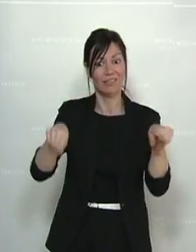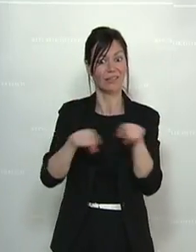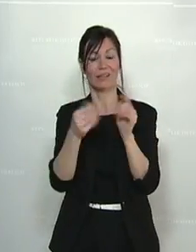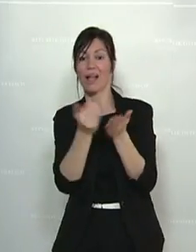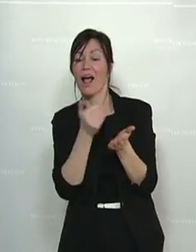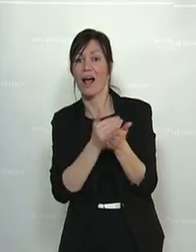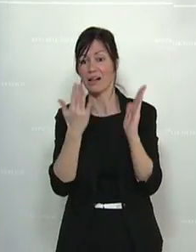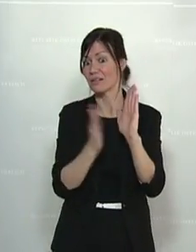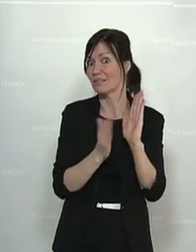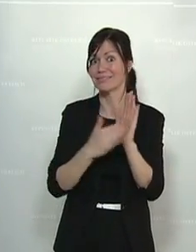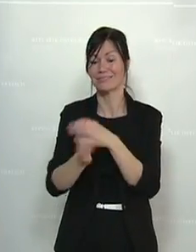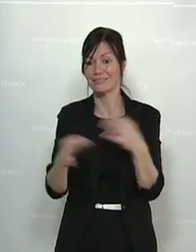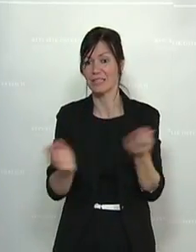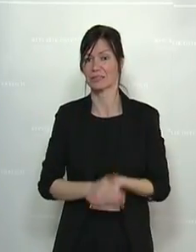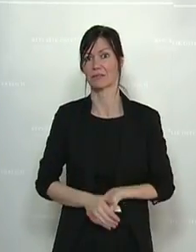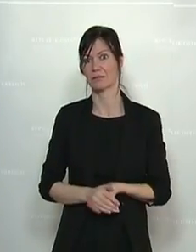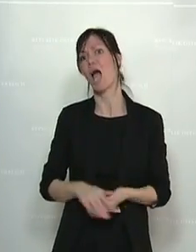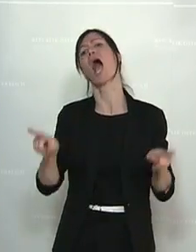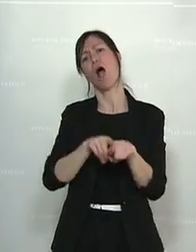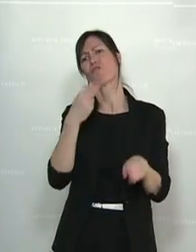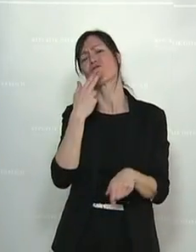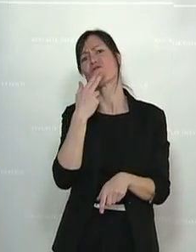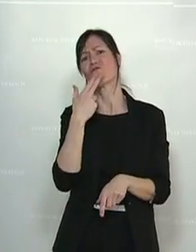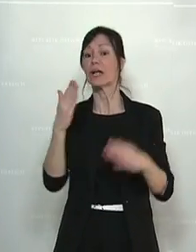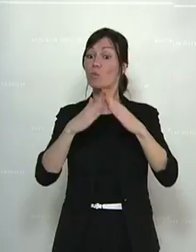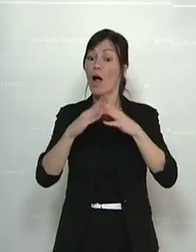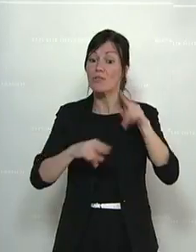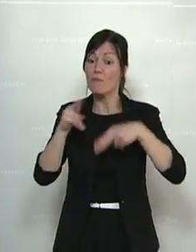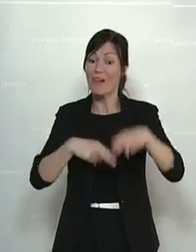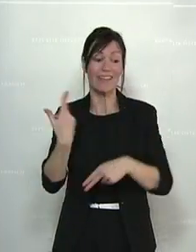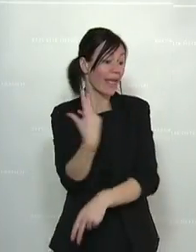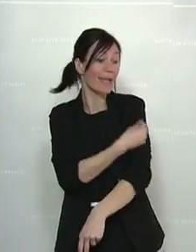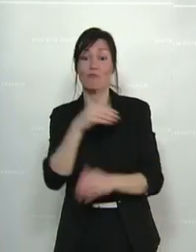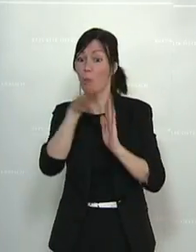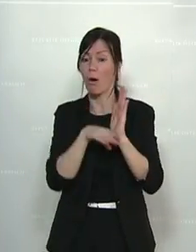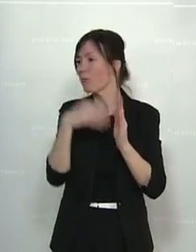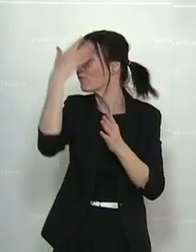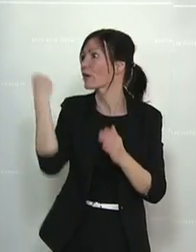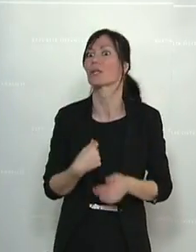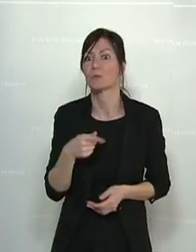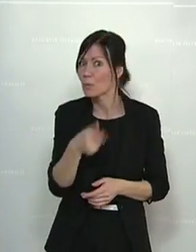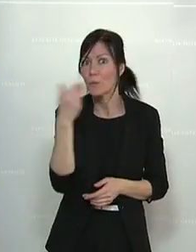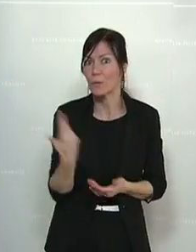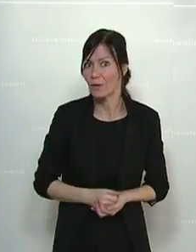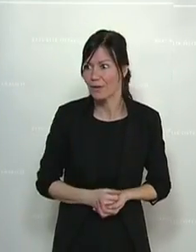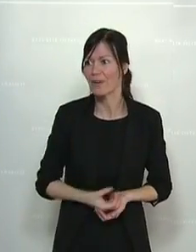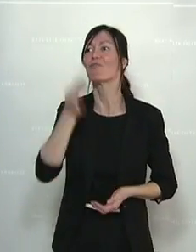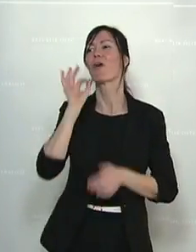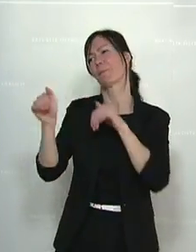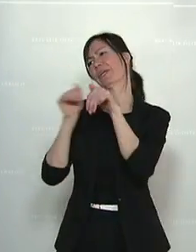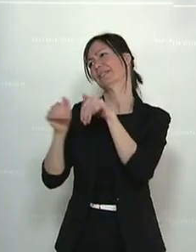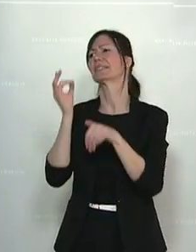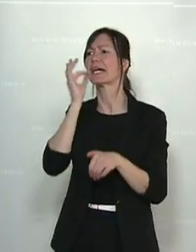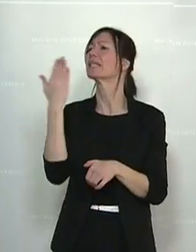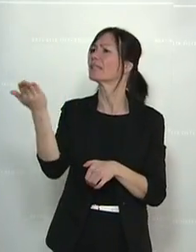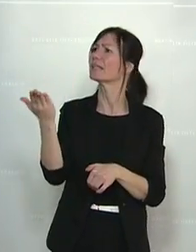Und beim Corona-Impfprogramm hat man auch auf die vergessen, die zu Hause pflegen. Frau Minister, sorgen Sie für bessere Rahmenbedingungen in